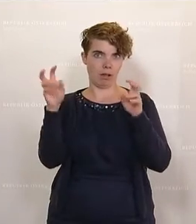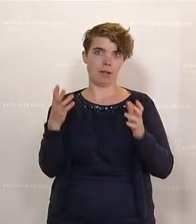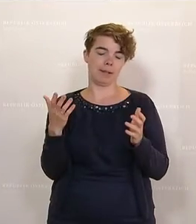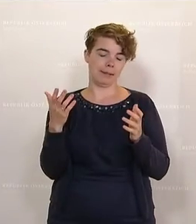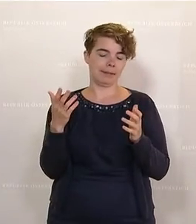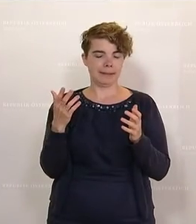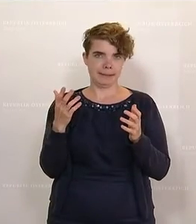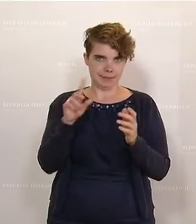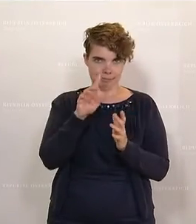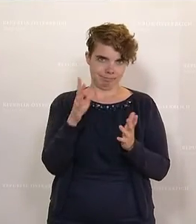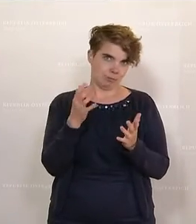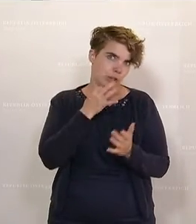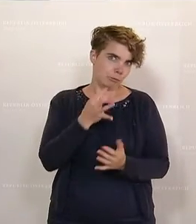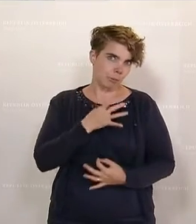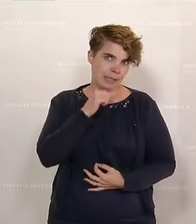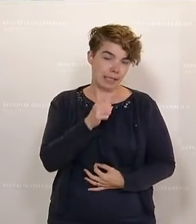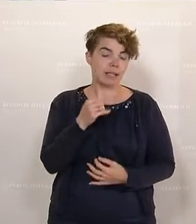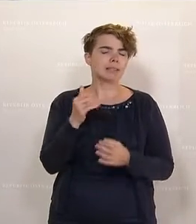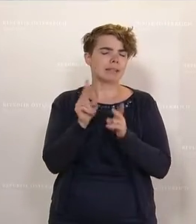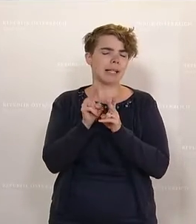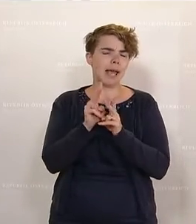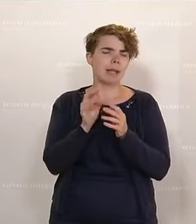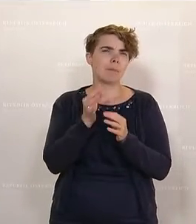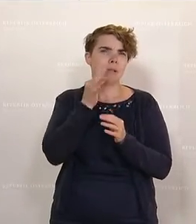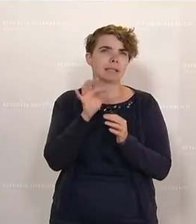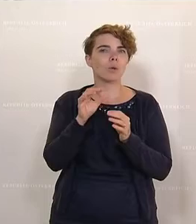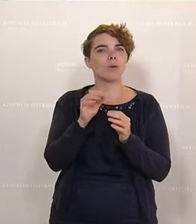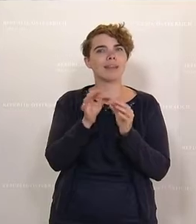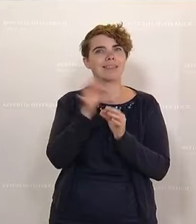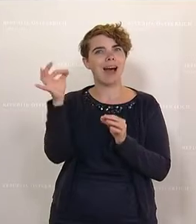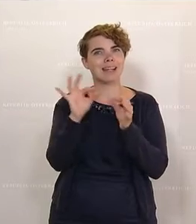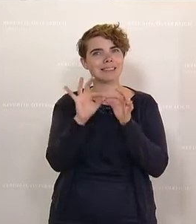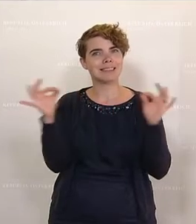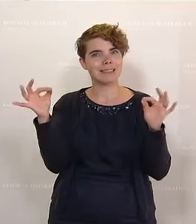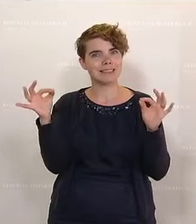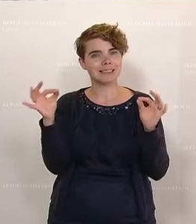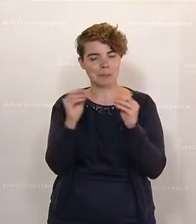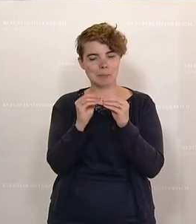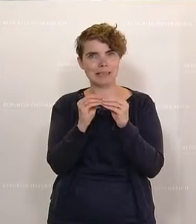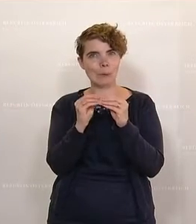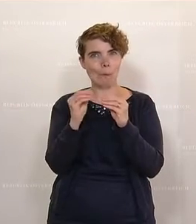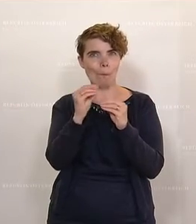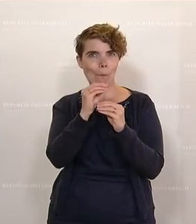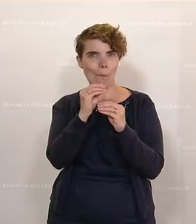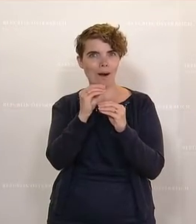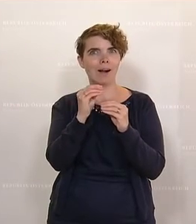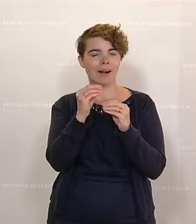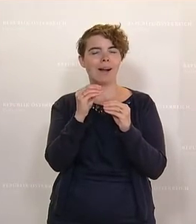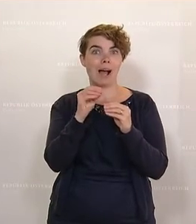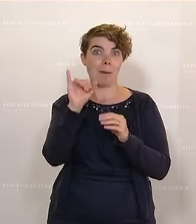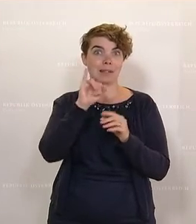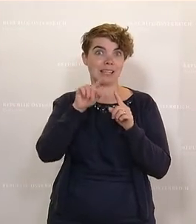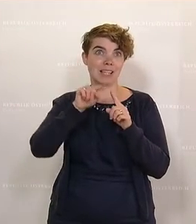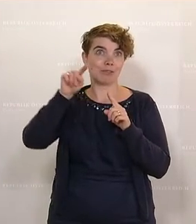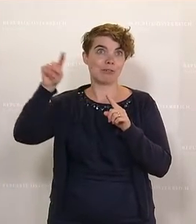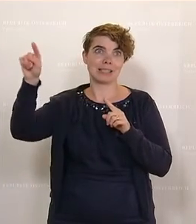Besserung. Die erhöht der Tagessätze. Seit Jahren gefordert ist eine Anpassung. Seit 2016 wurde nichts gemacht. Ist mit der Inflation in wenigen Monaten wahrscheinlich